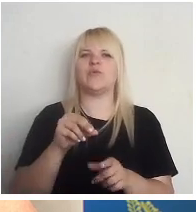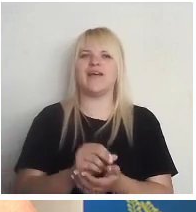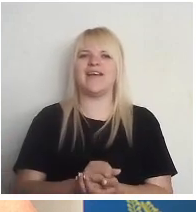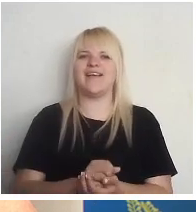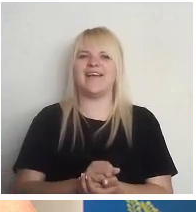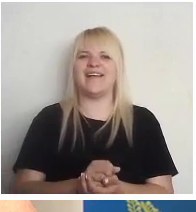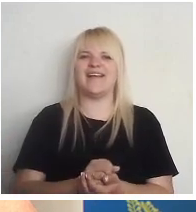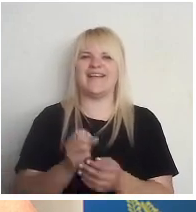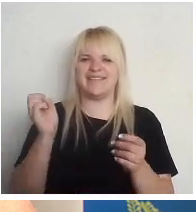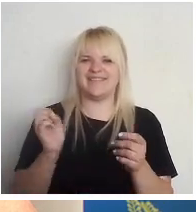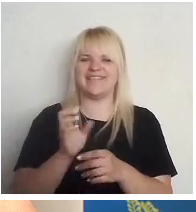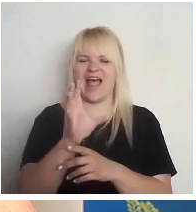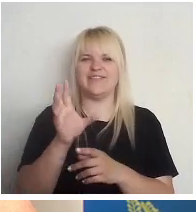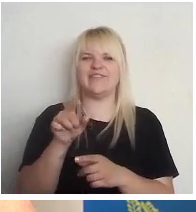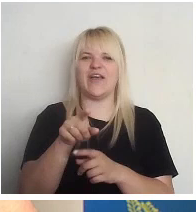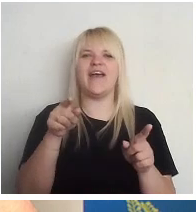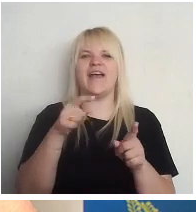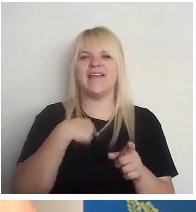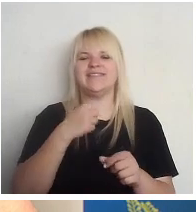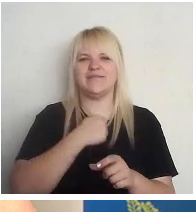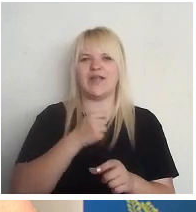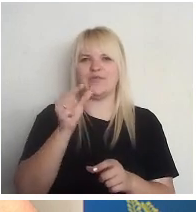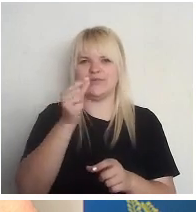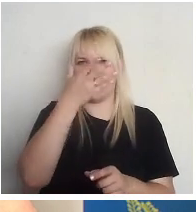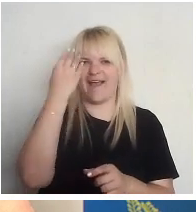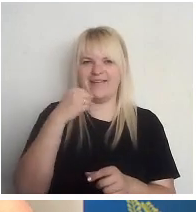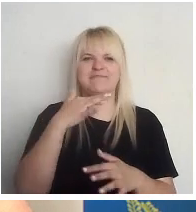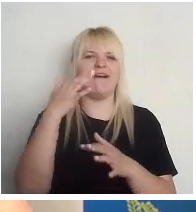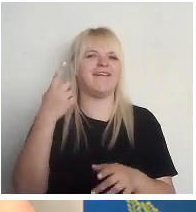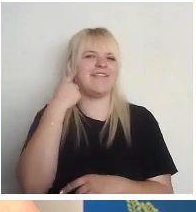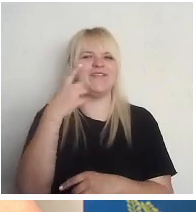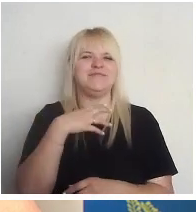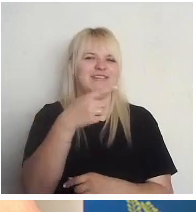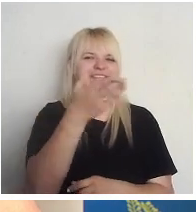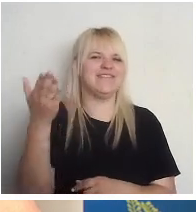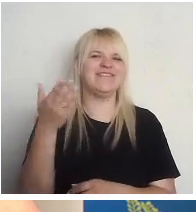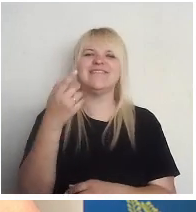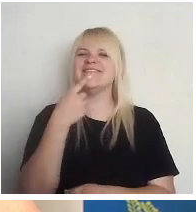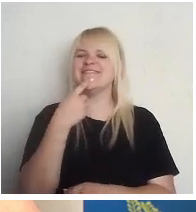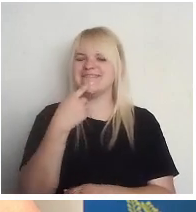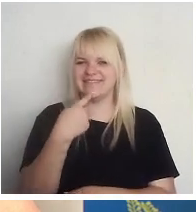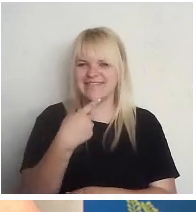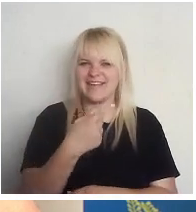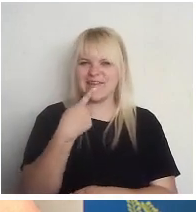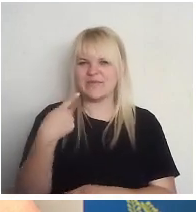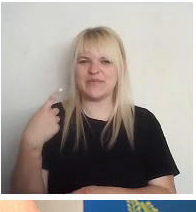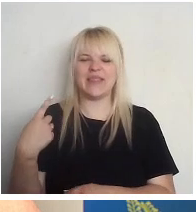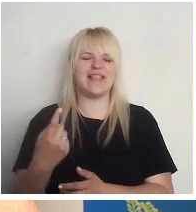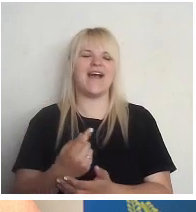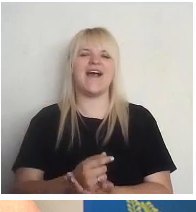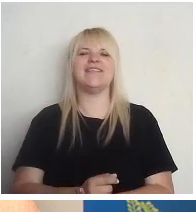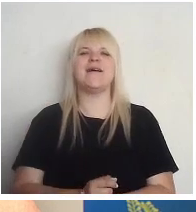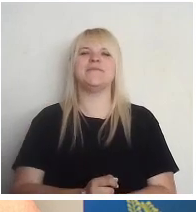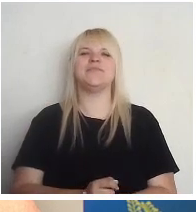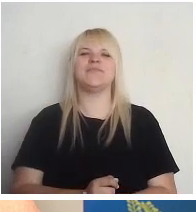slaidoju, kur es diemžēl mazliet piemirs pārāk klausījot visu to, ko mēs iepriekšām runājām.